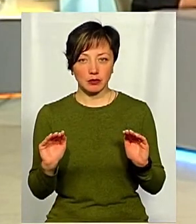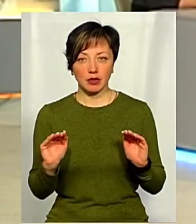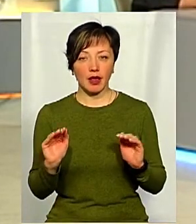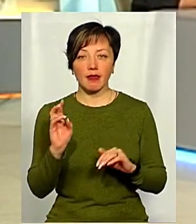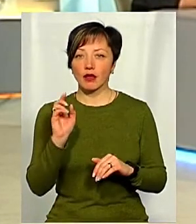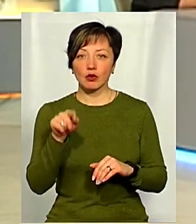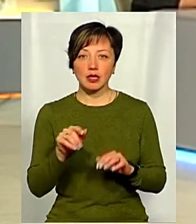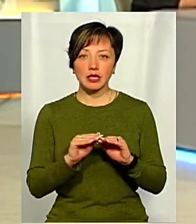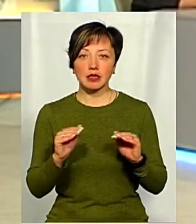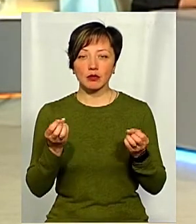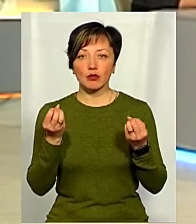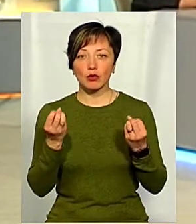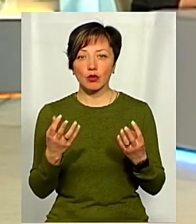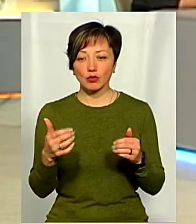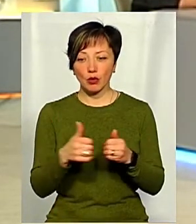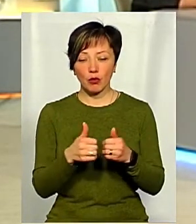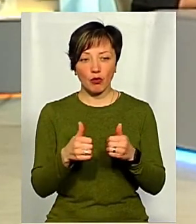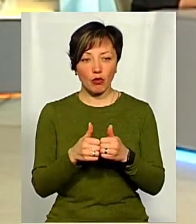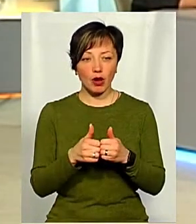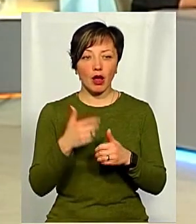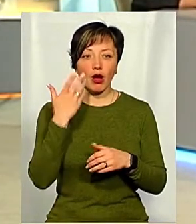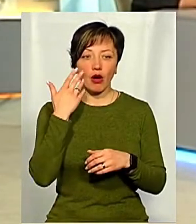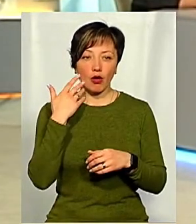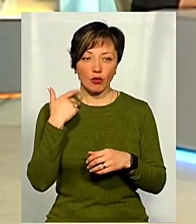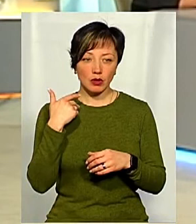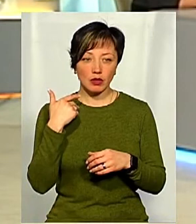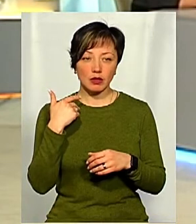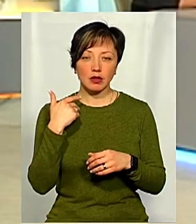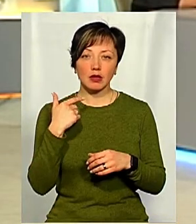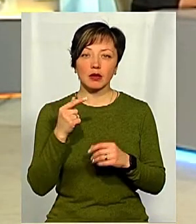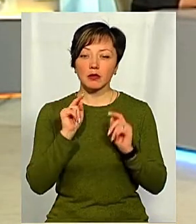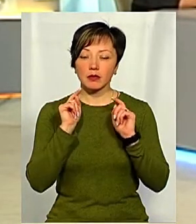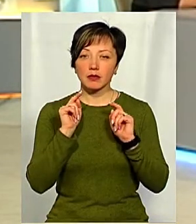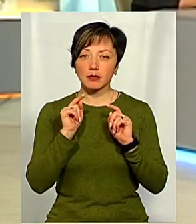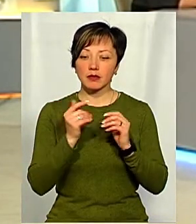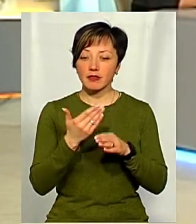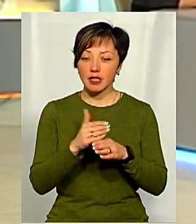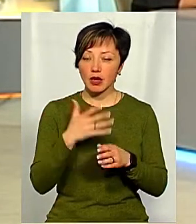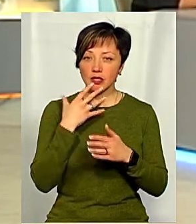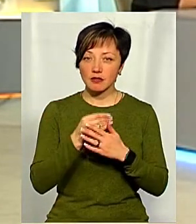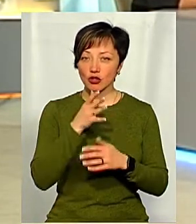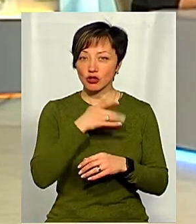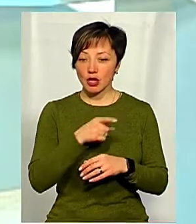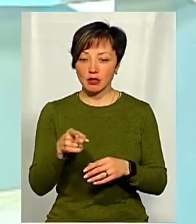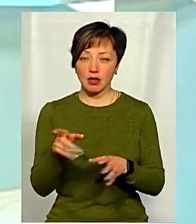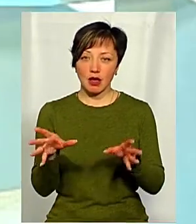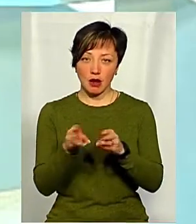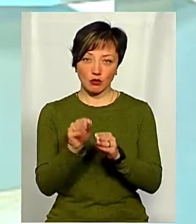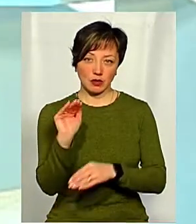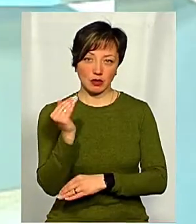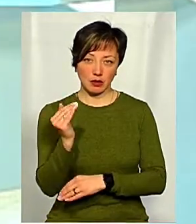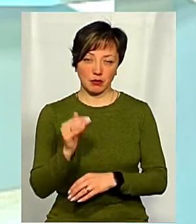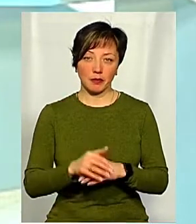Не тоді, коли діти є просто поряд, так, а коли вони виділяють свій дорослий час на те, щоби провести час